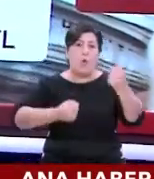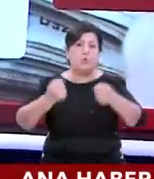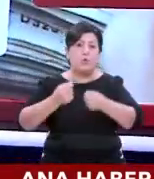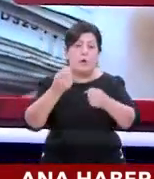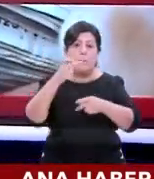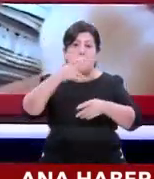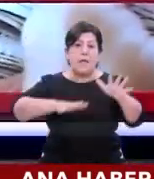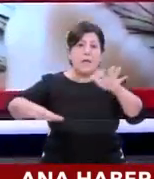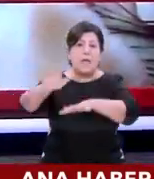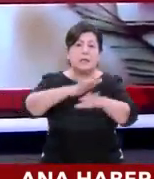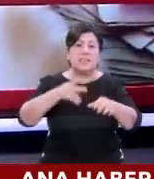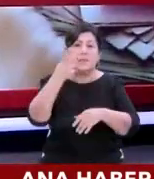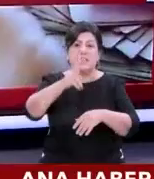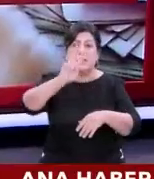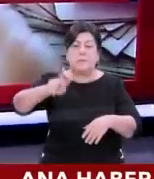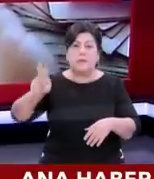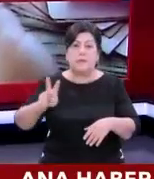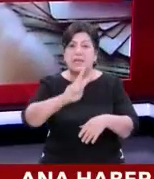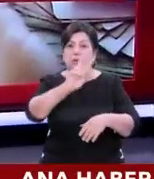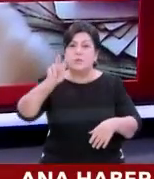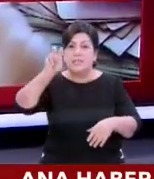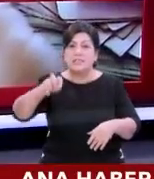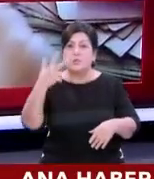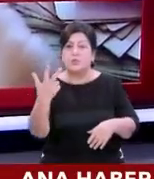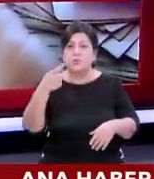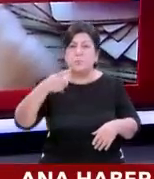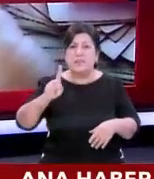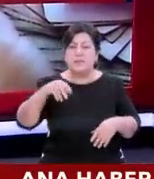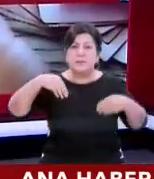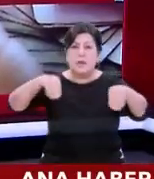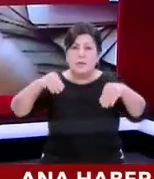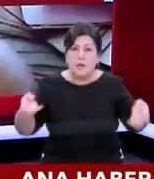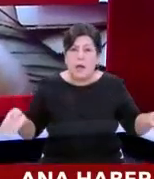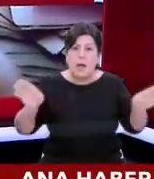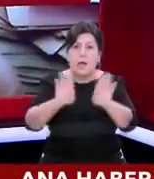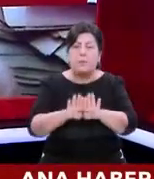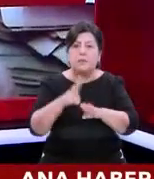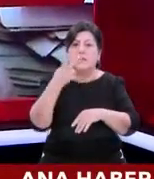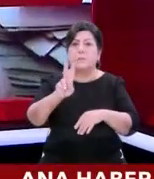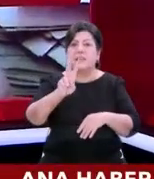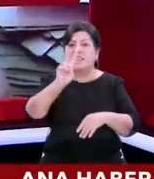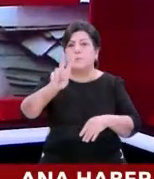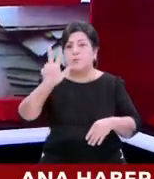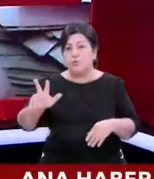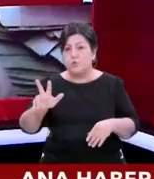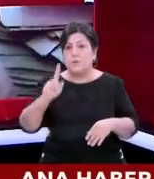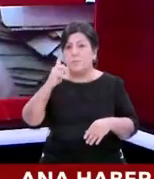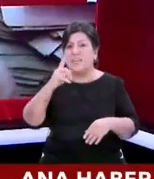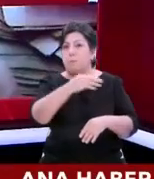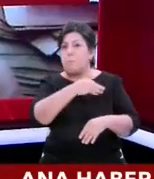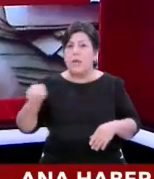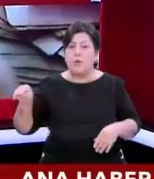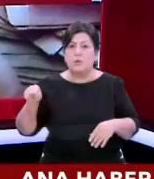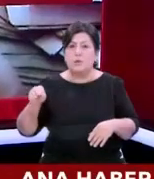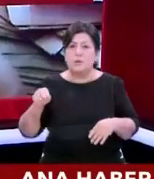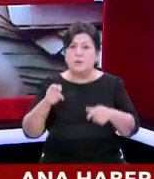piyasası 2022'yi 783 bin satışla kapadı. 2023'te 1 milyonu